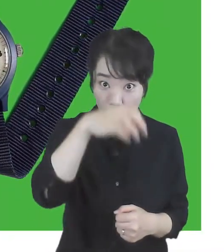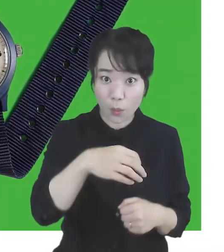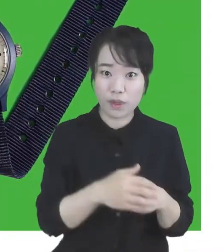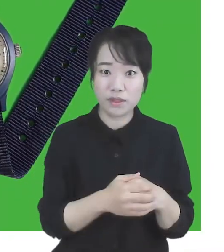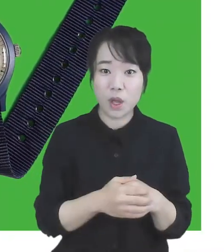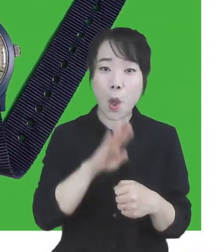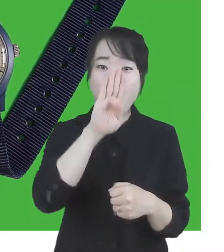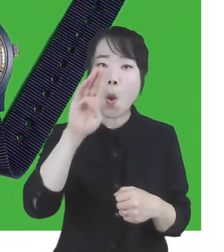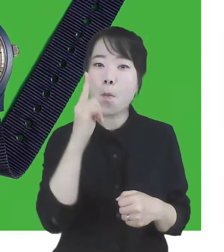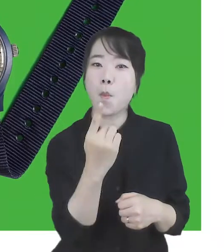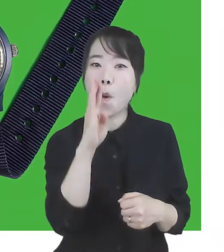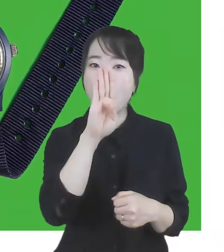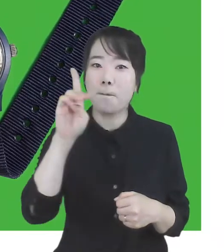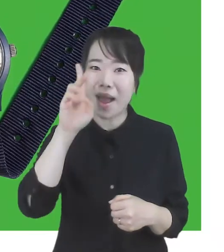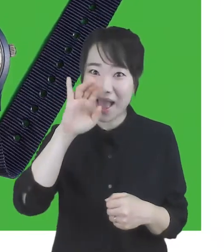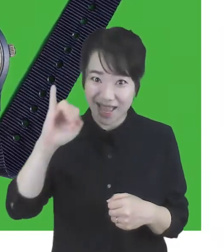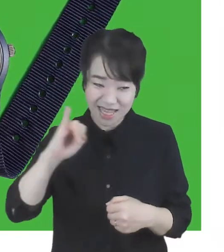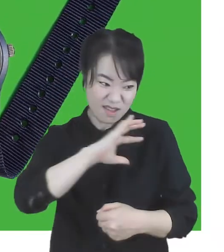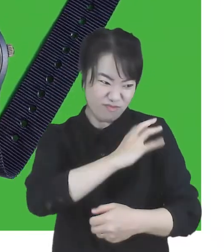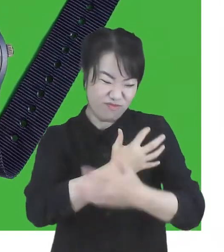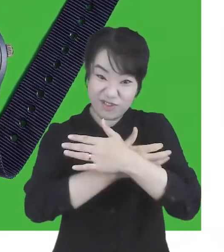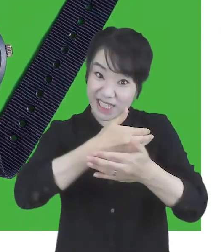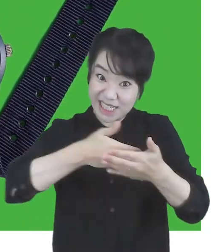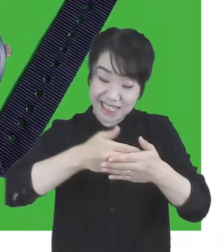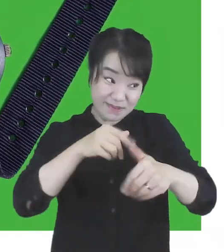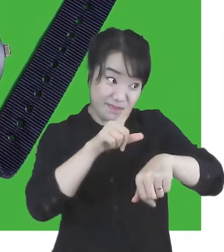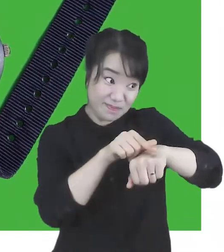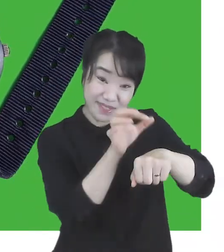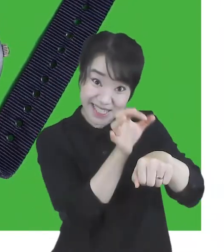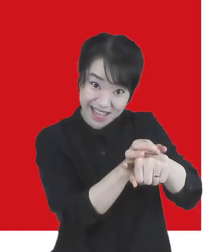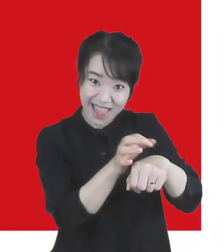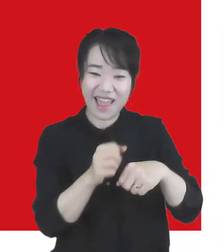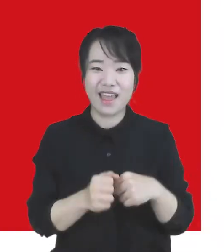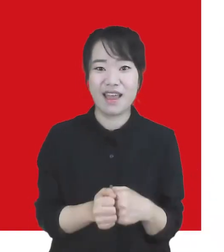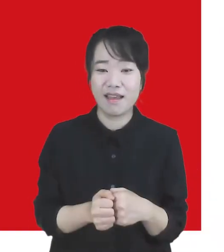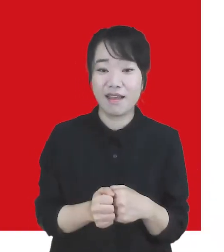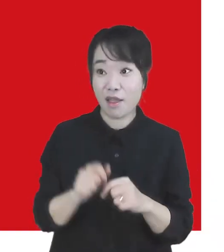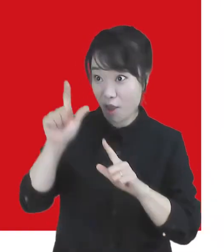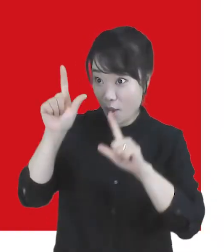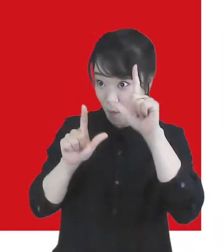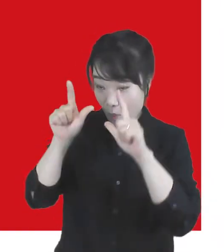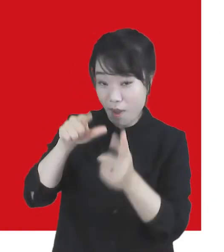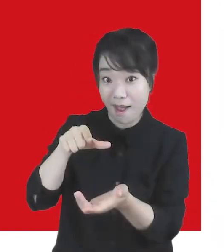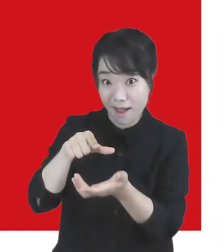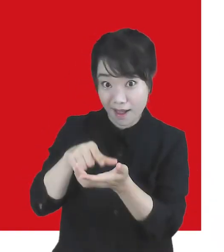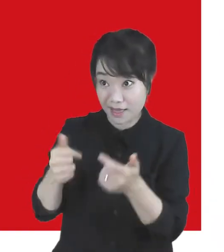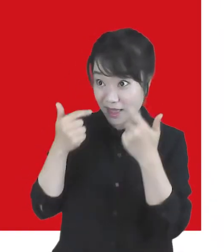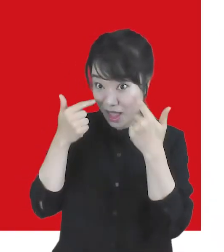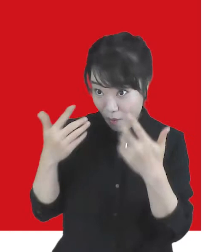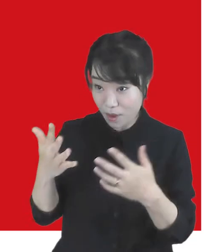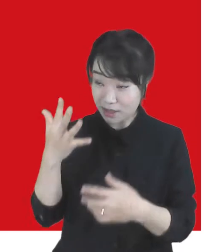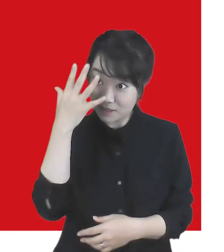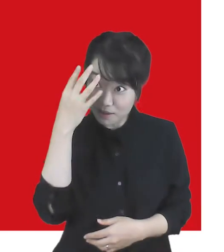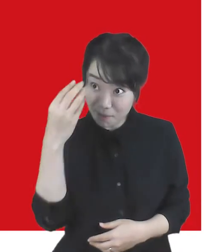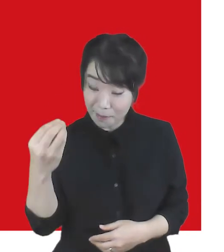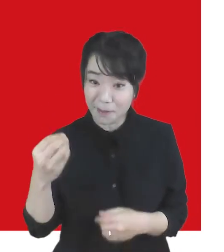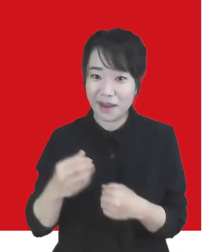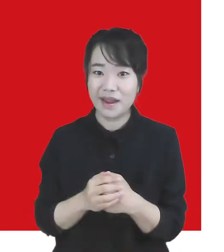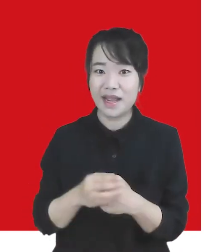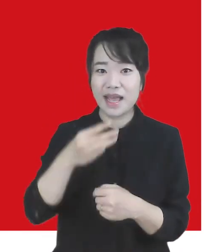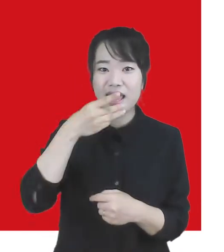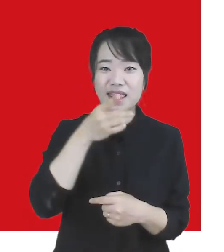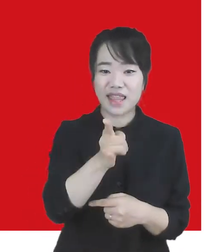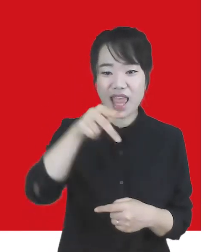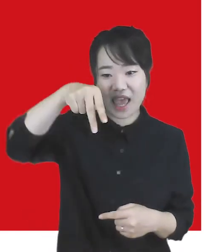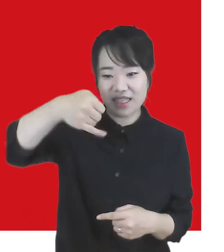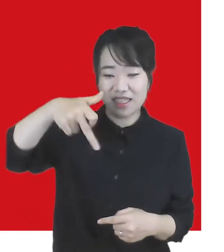만난 뽀빠이의 굵은 팔뚝이 치와 분을 가리키는 시계 아주 직관적인 디자인으로 눈길을